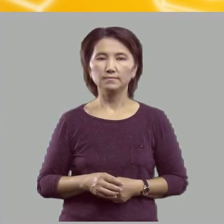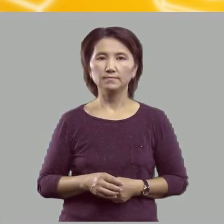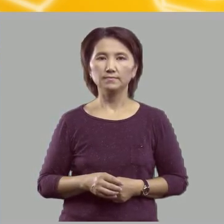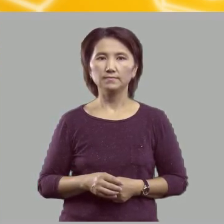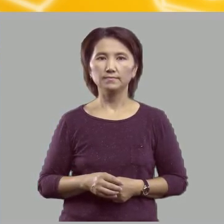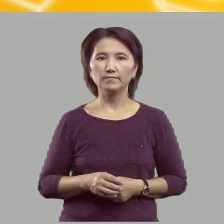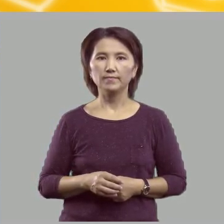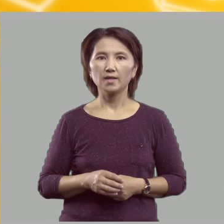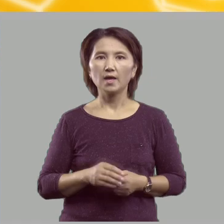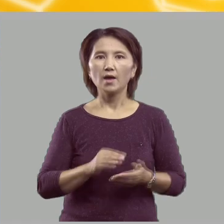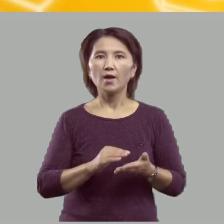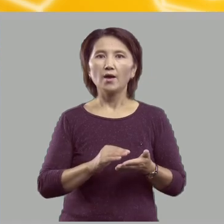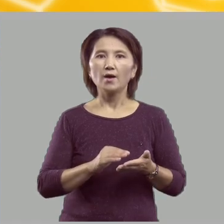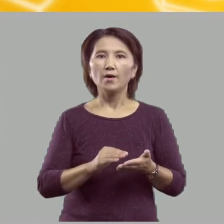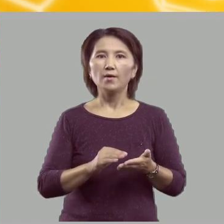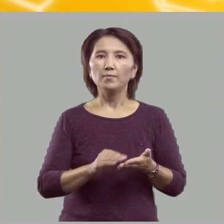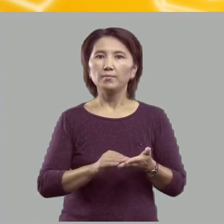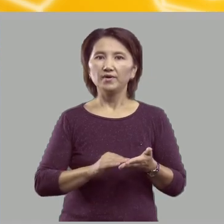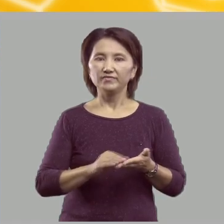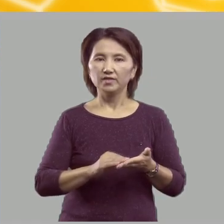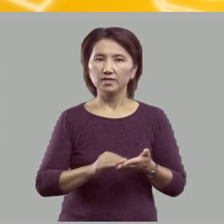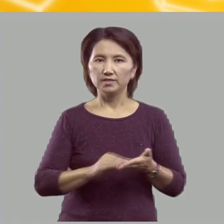Повторите за мной.